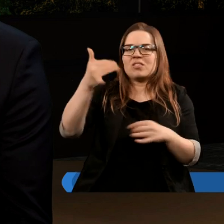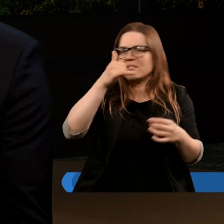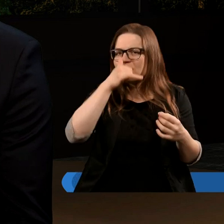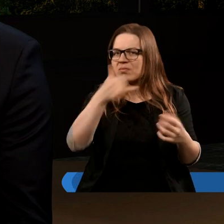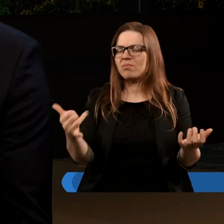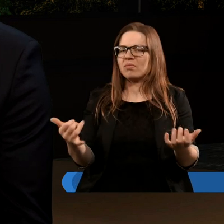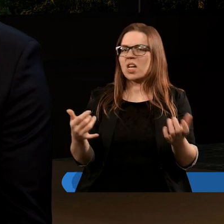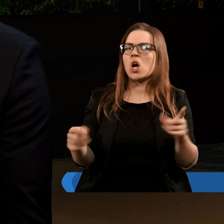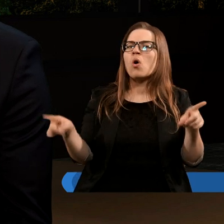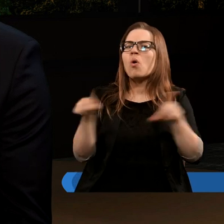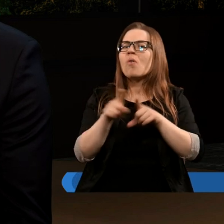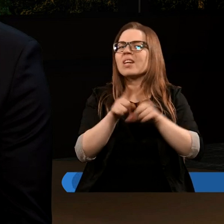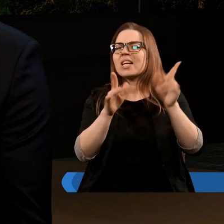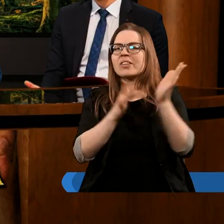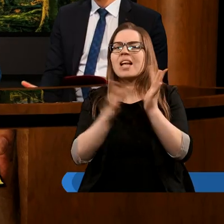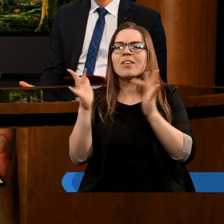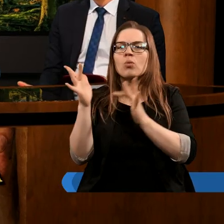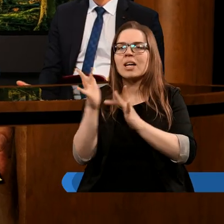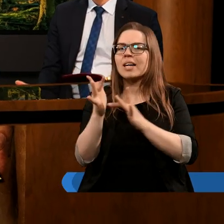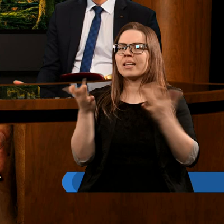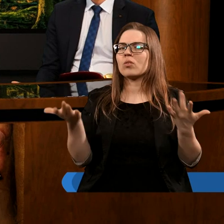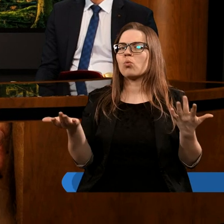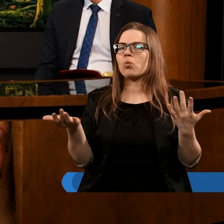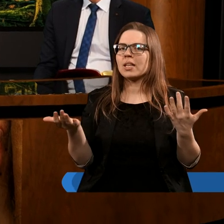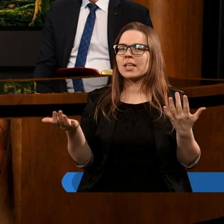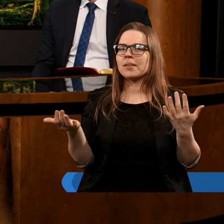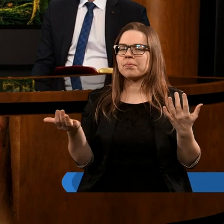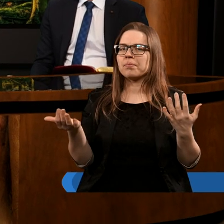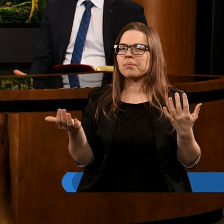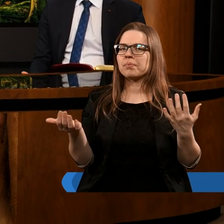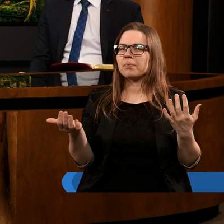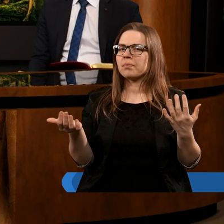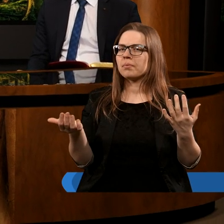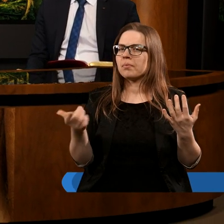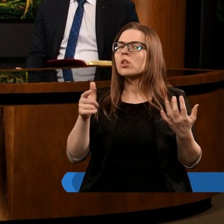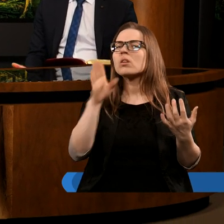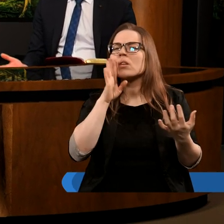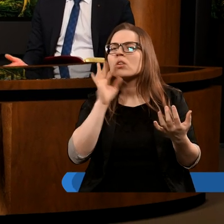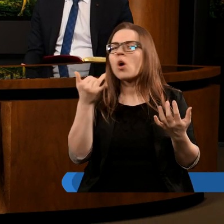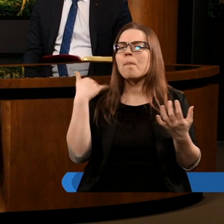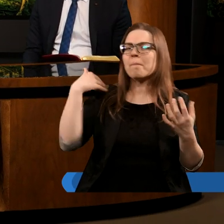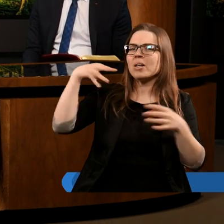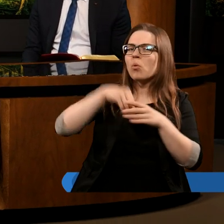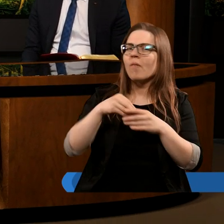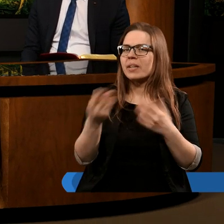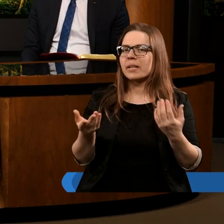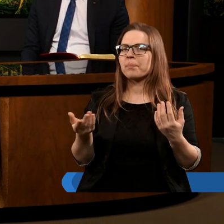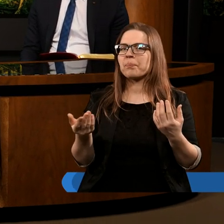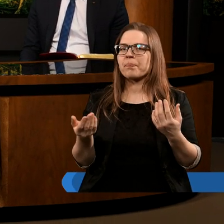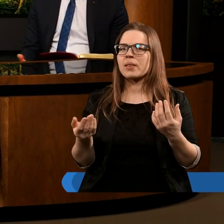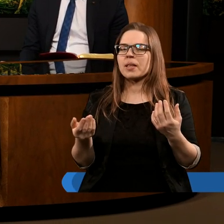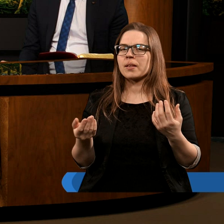Bez tego wersetu również Jezus Chrystus, pytanie co by właśnie z nim było, jak Taras już powiedział.